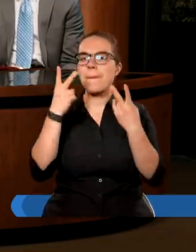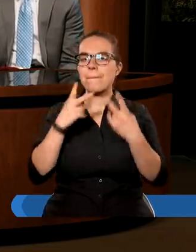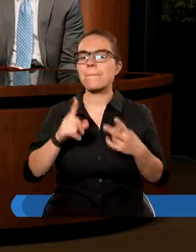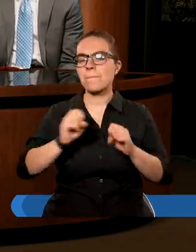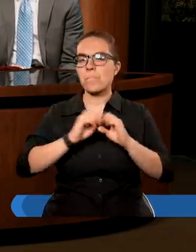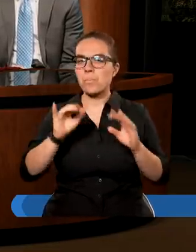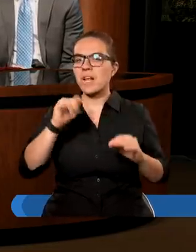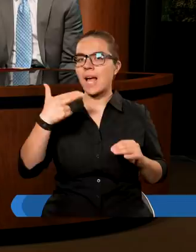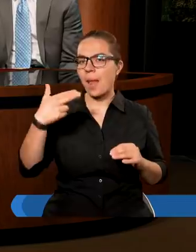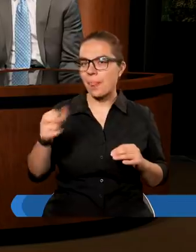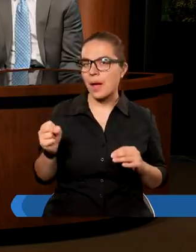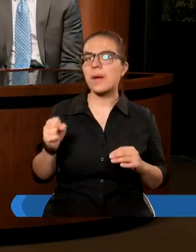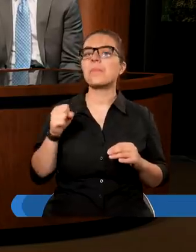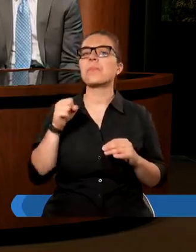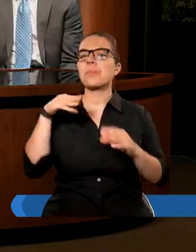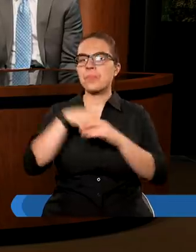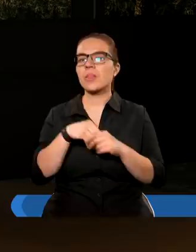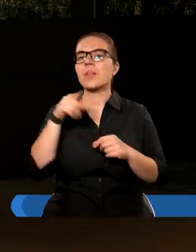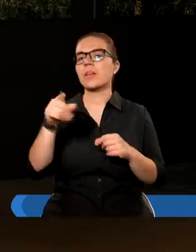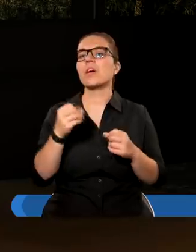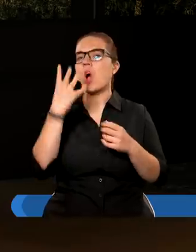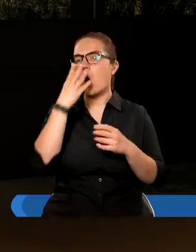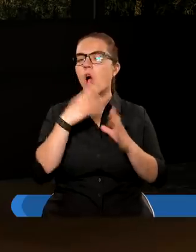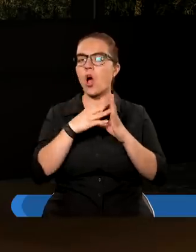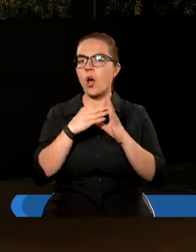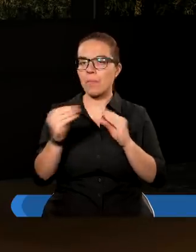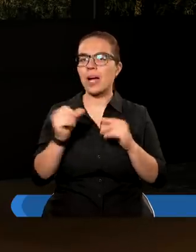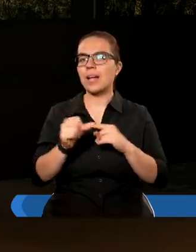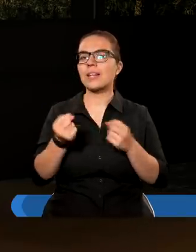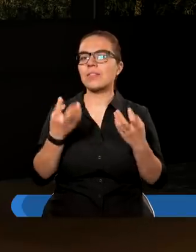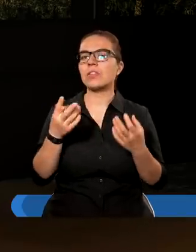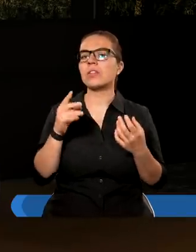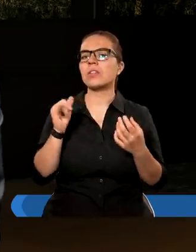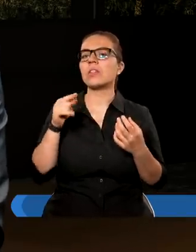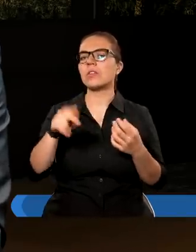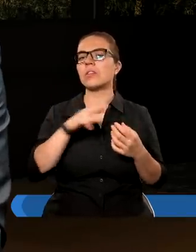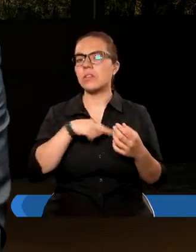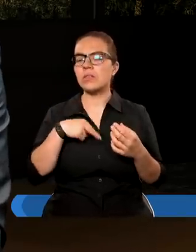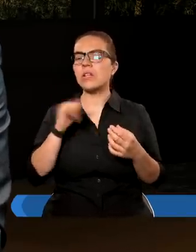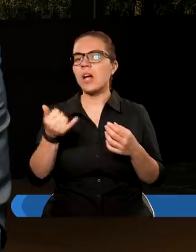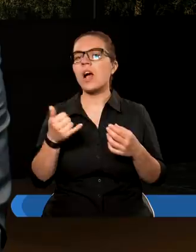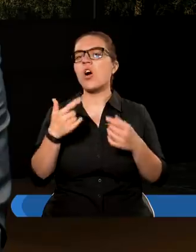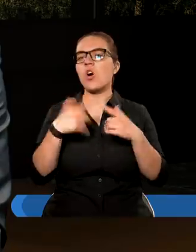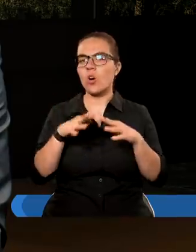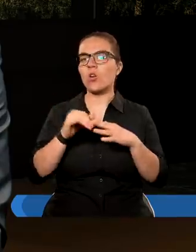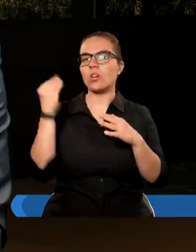objawieniu św. Jana o tym, że zostanie stworzony obraz bestii i my jako Kościół wierzymy, że to